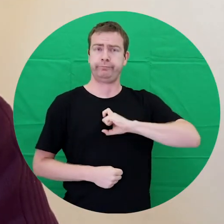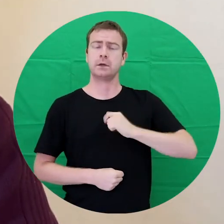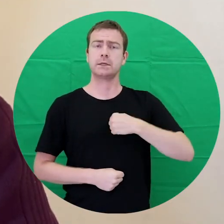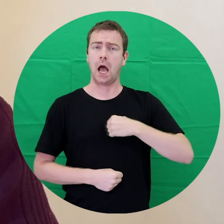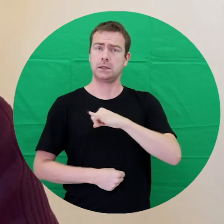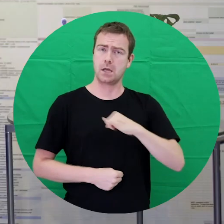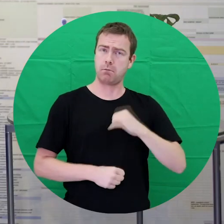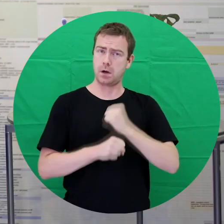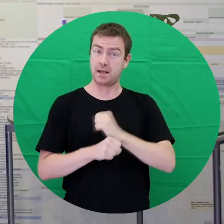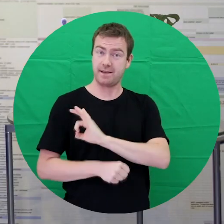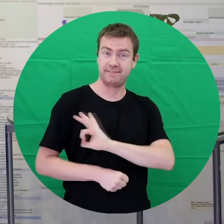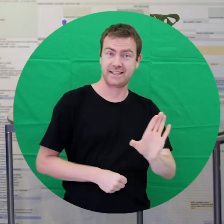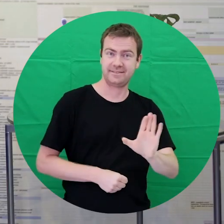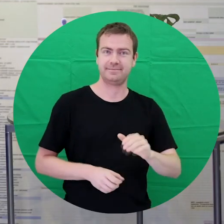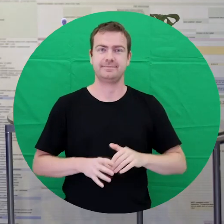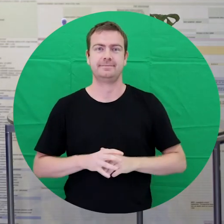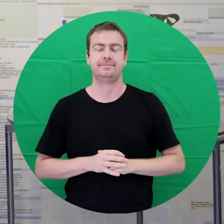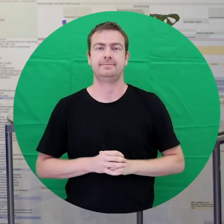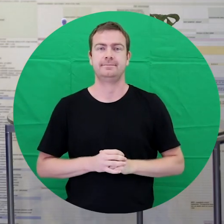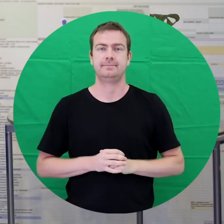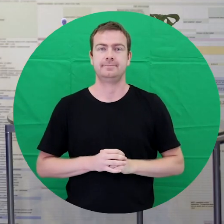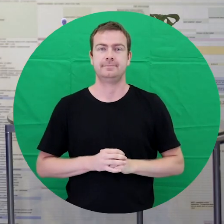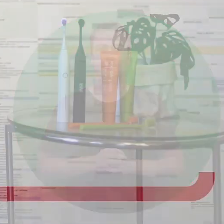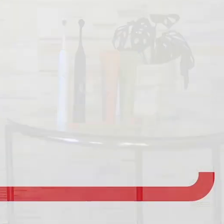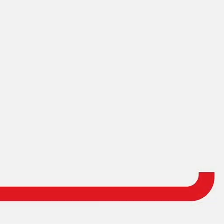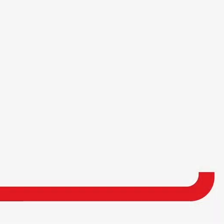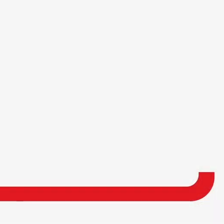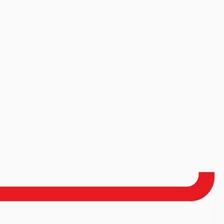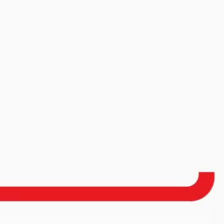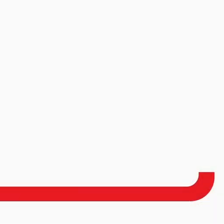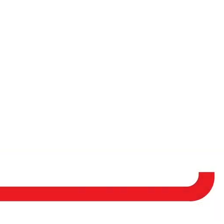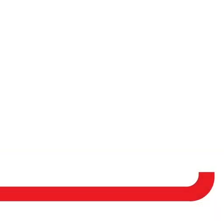robote darí. Si viac verím, som samostatnejší.